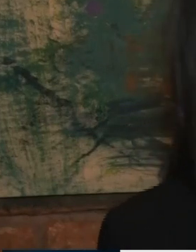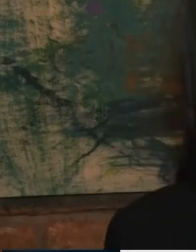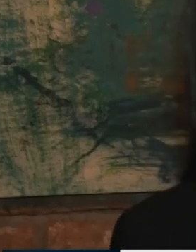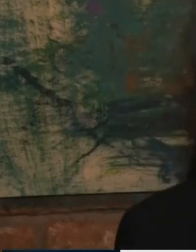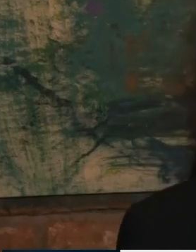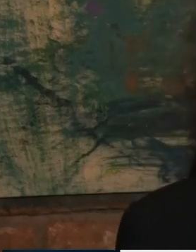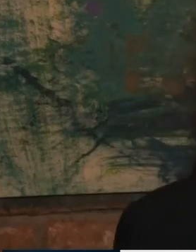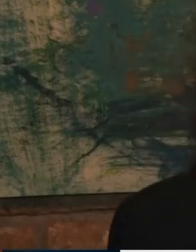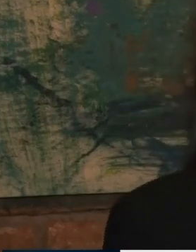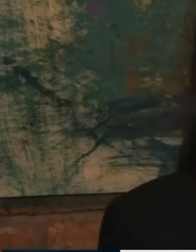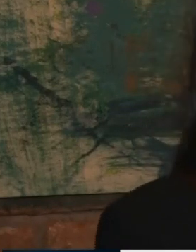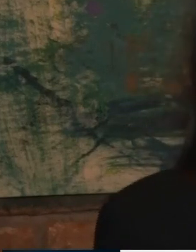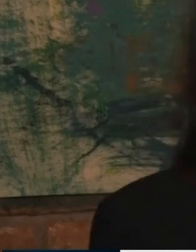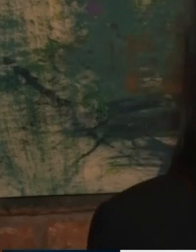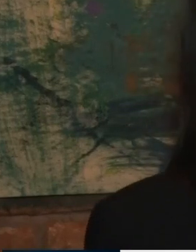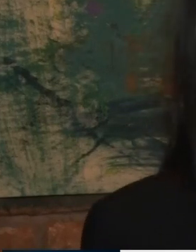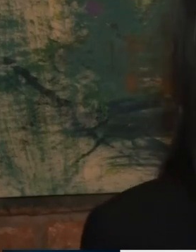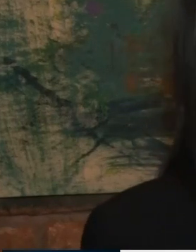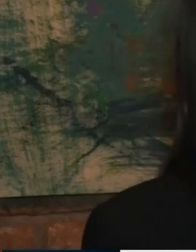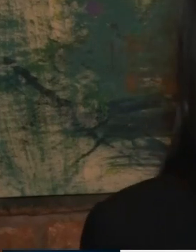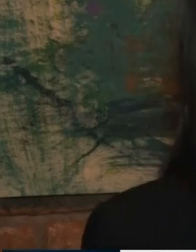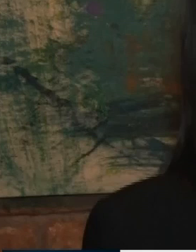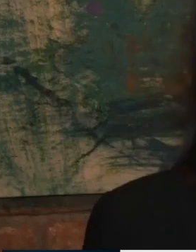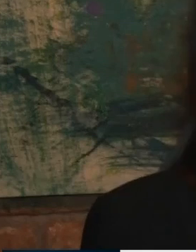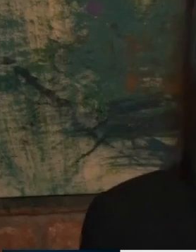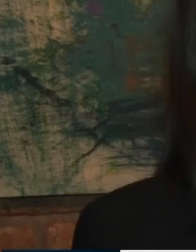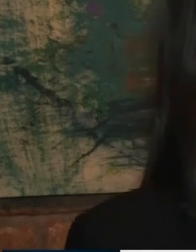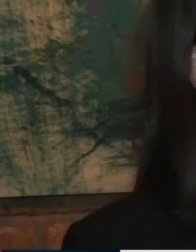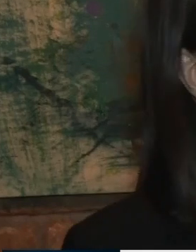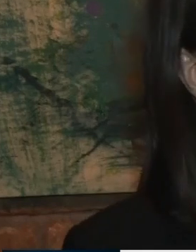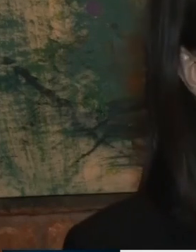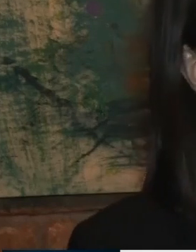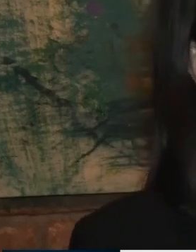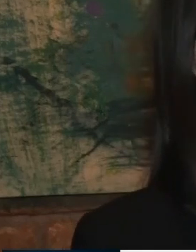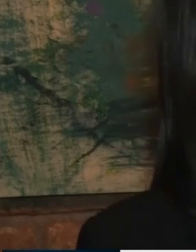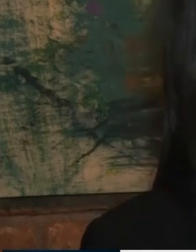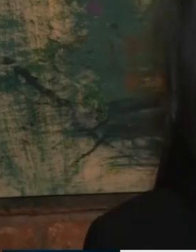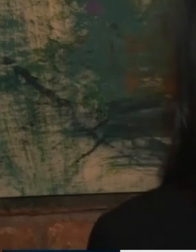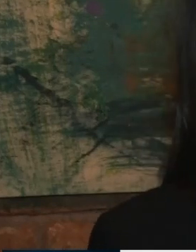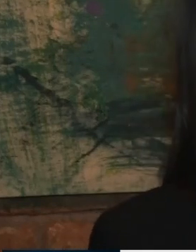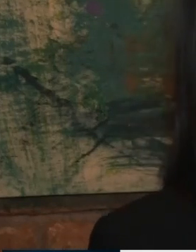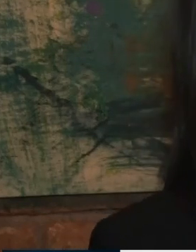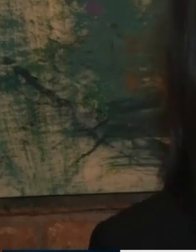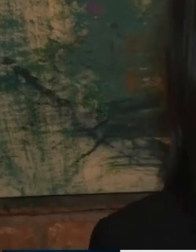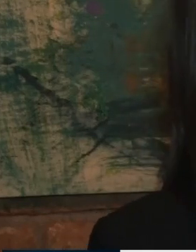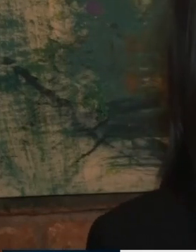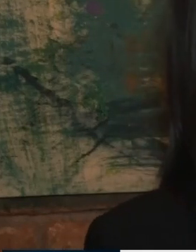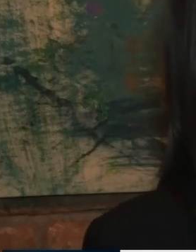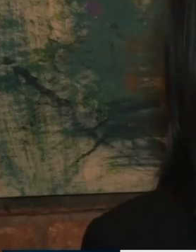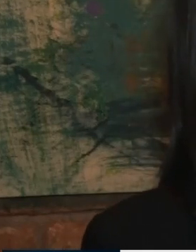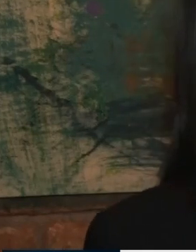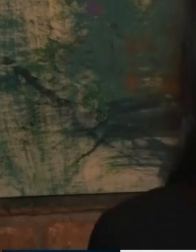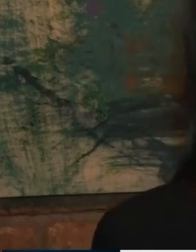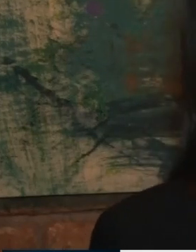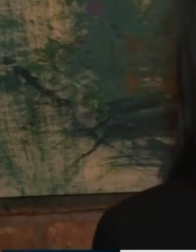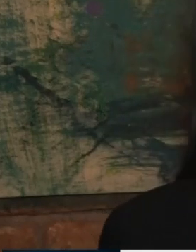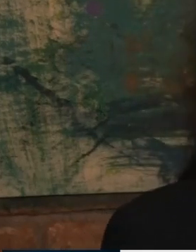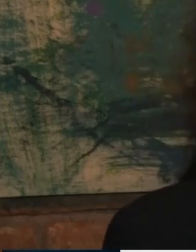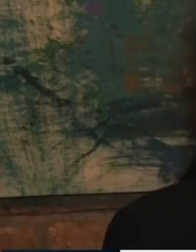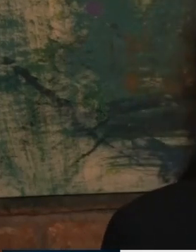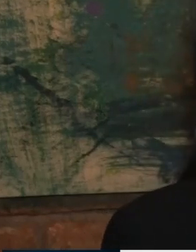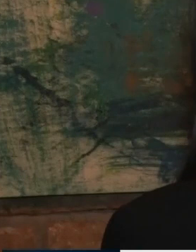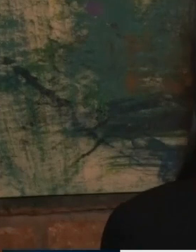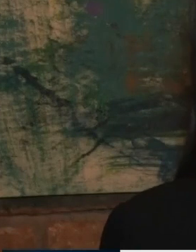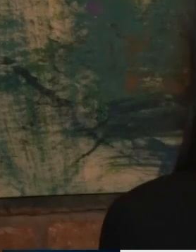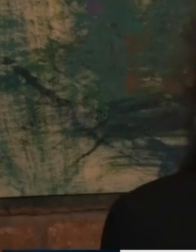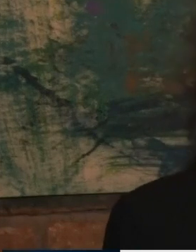projekte kualitative ato krejt po të regojnë sukses jo vetë në filmin zjoj për gati së cili film që kënë anëtot vichendrës klimatografike po